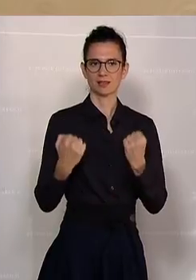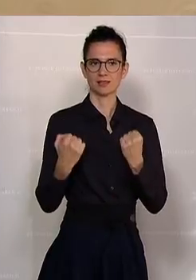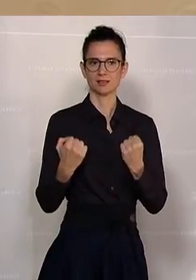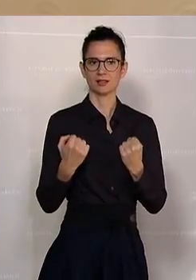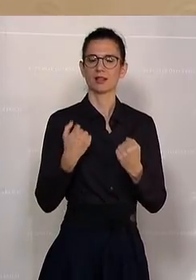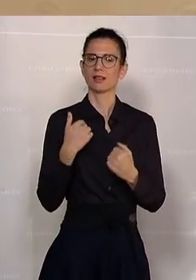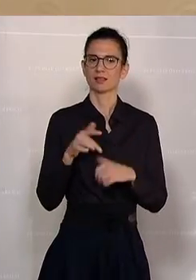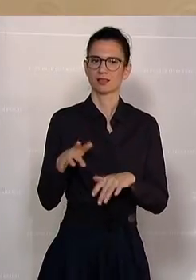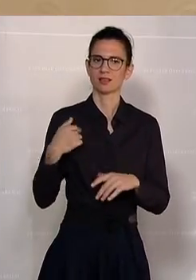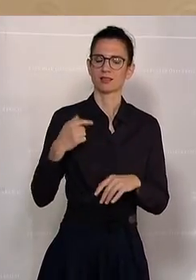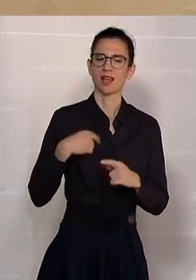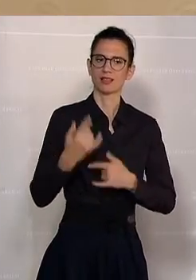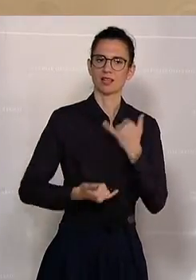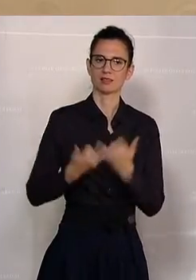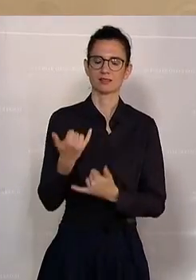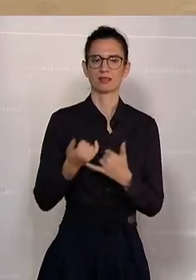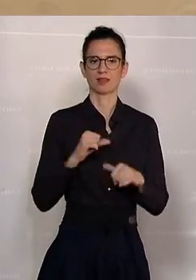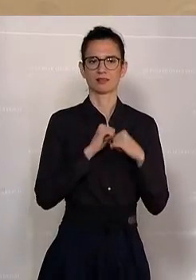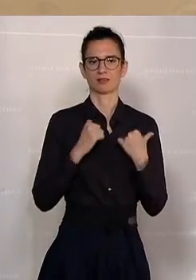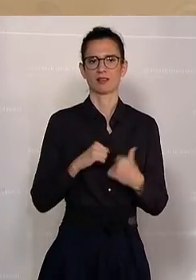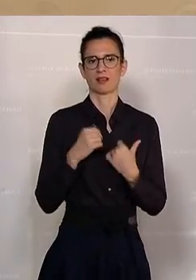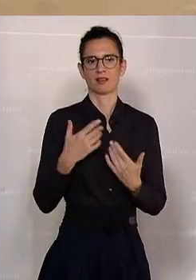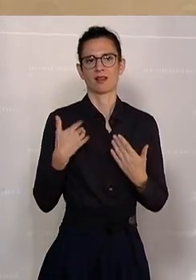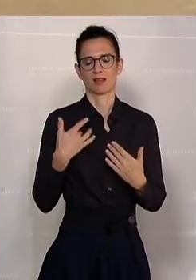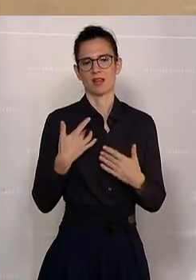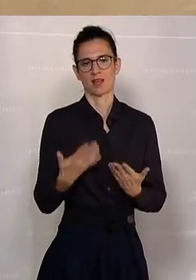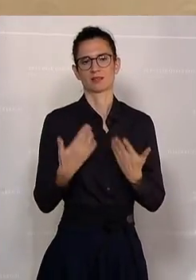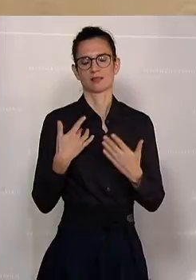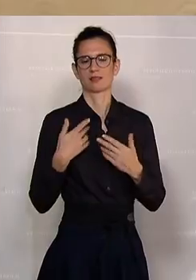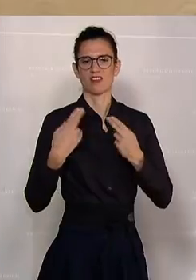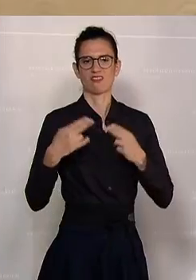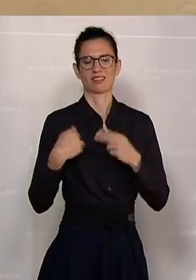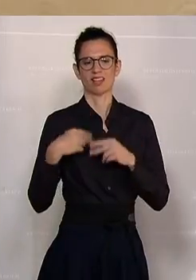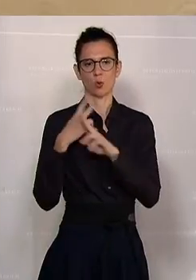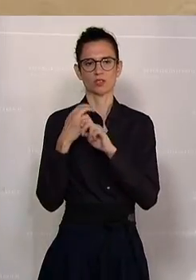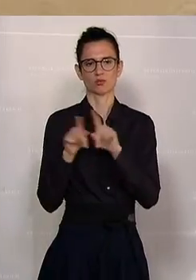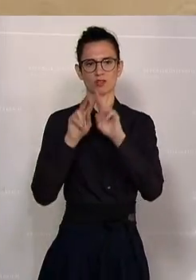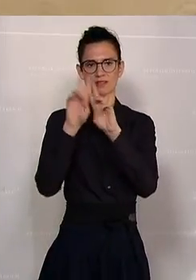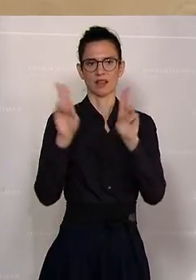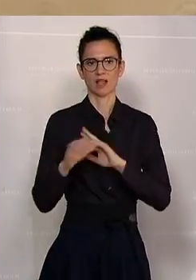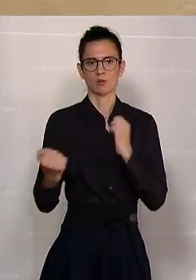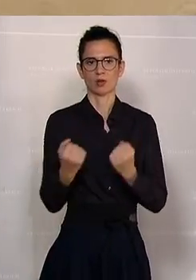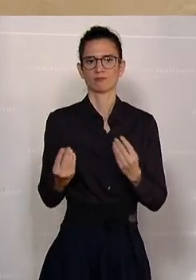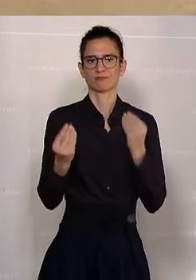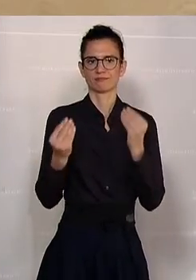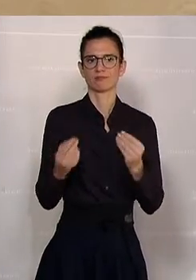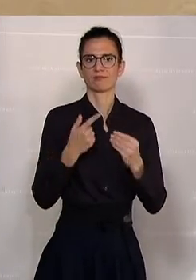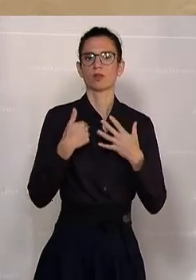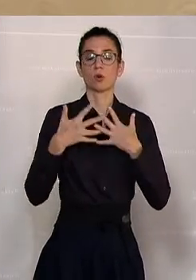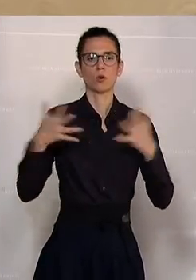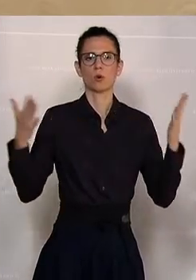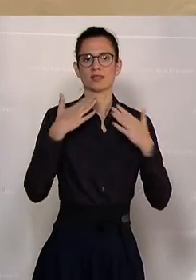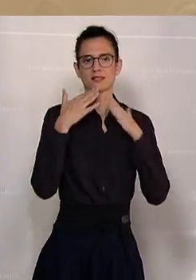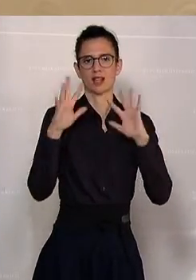auch in den nächsten Jahren sein Herzblut der österreichischen und der internationalen Politik gilt. Ein großes Dankeschön für alle